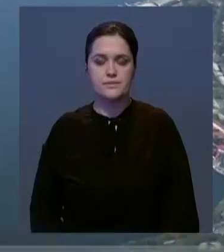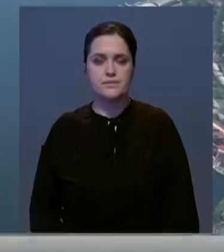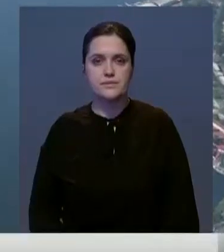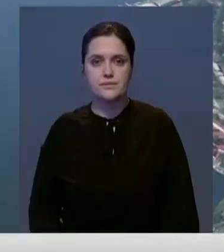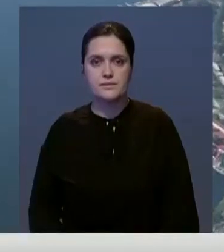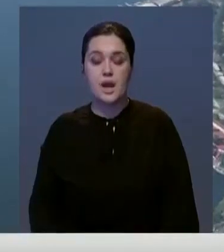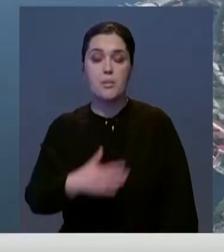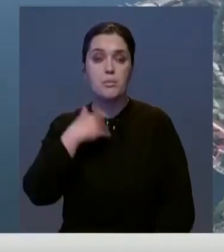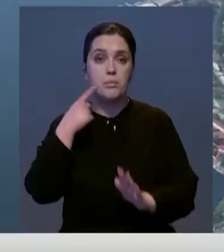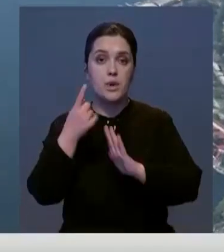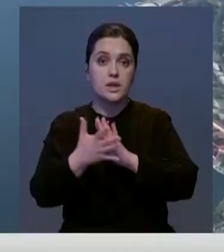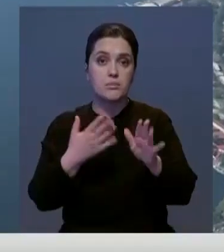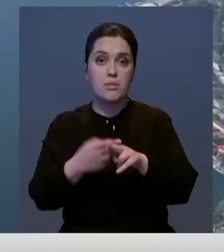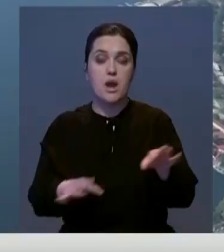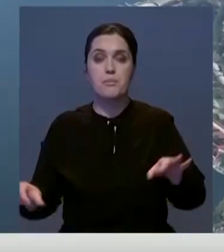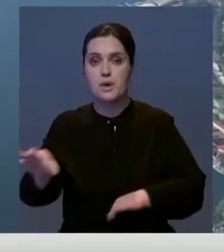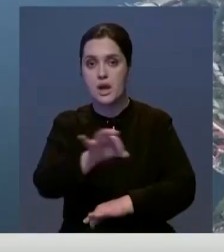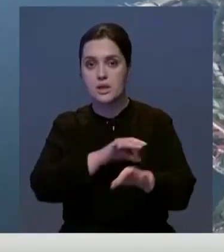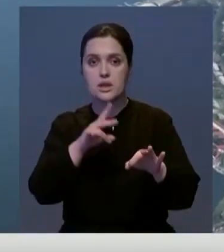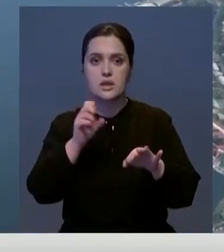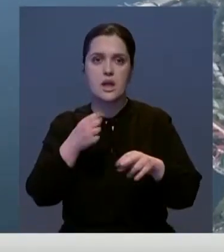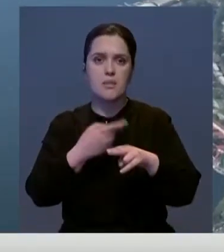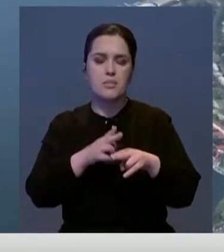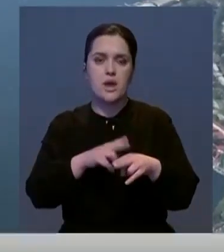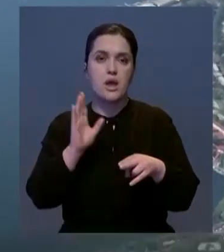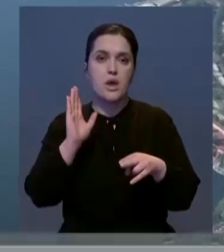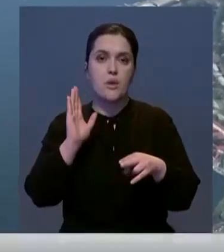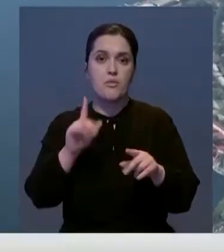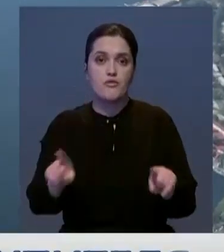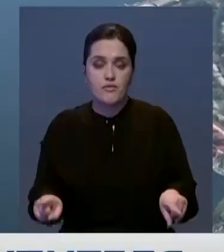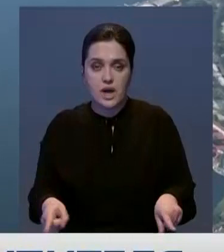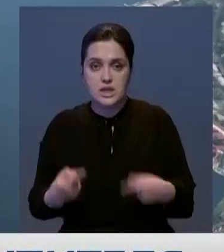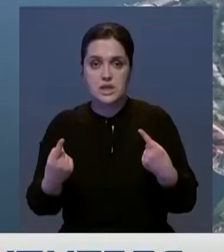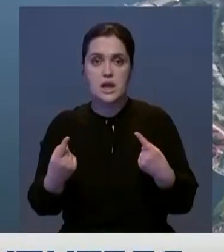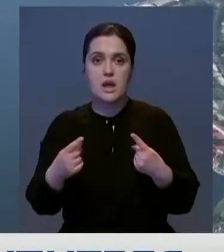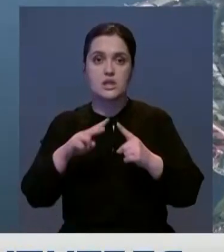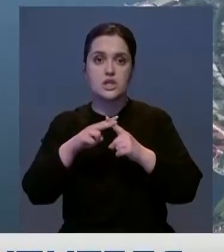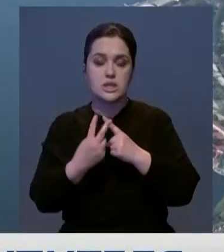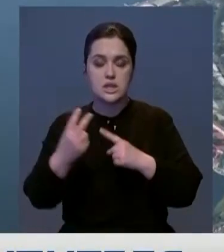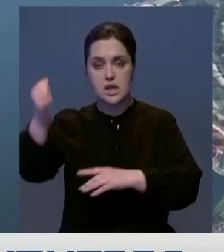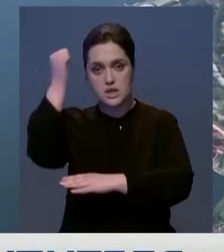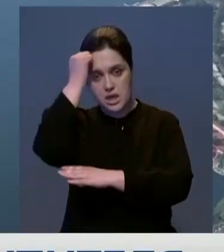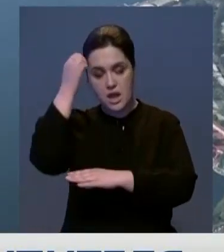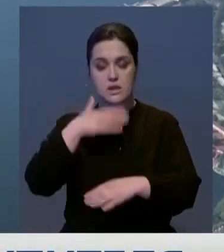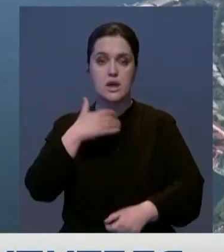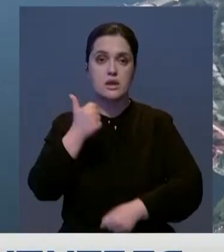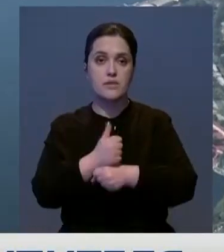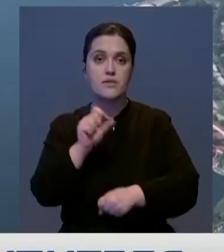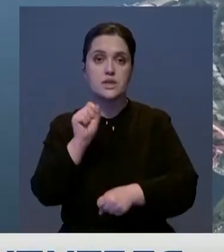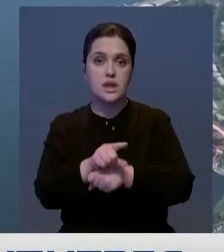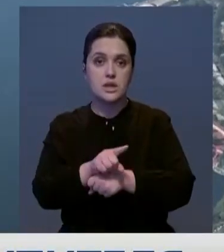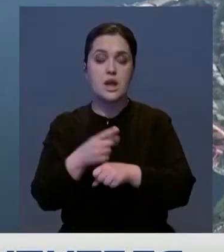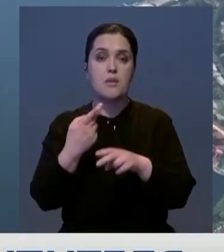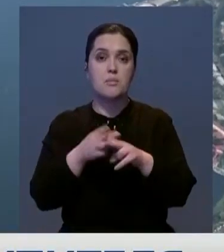Мы понимаем, что этот проект направлен на превентивную консервацию и восстановление частей статуи. Наша основная задача –